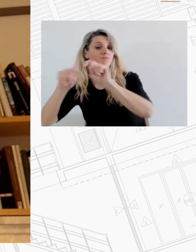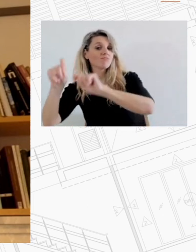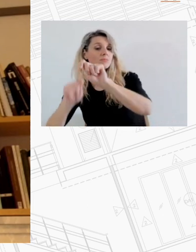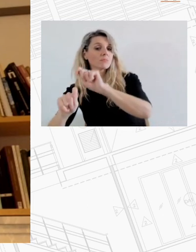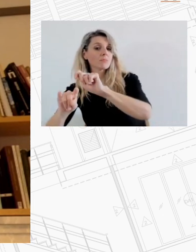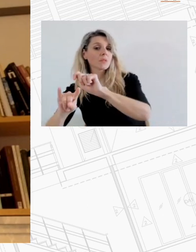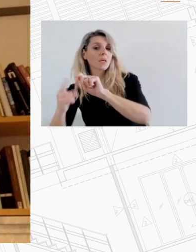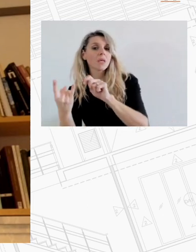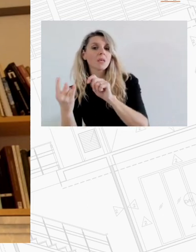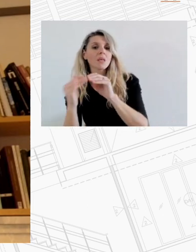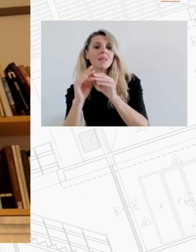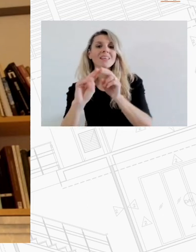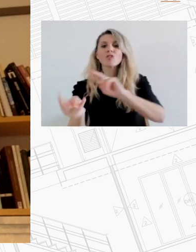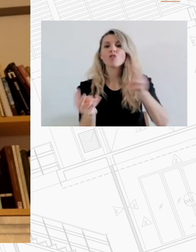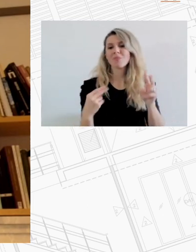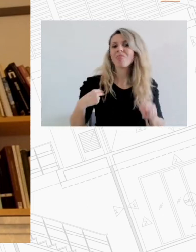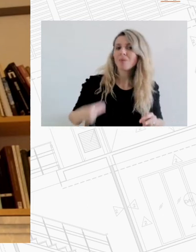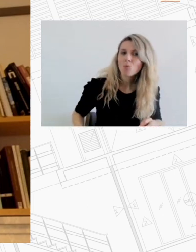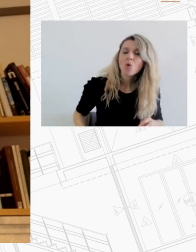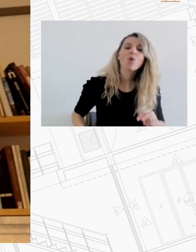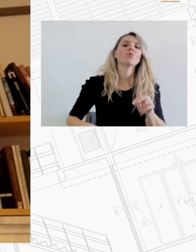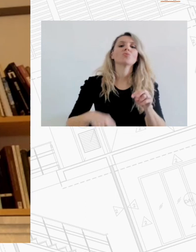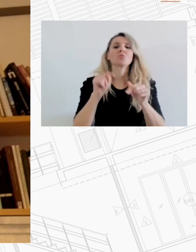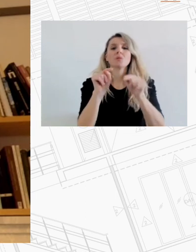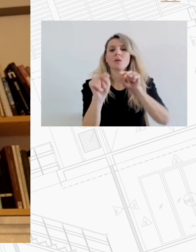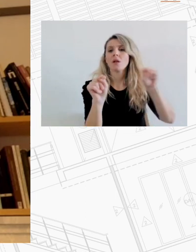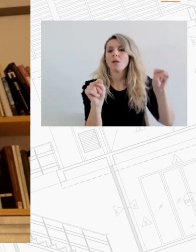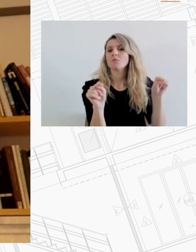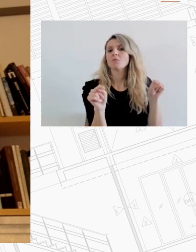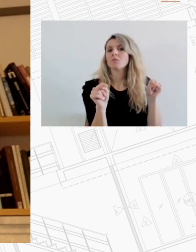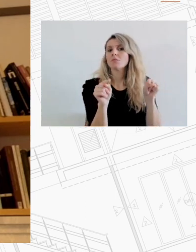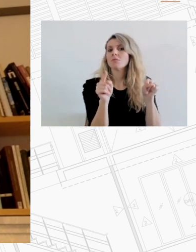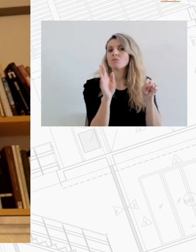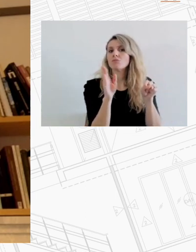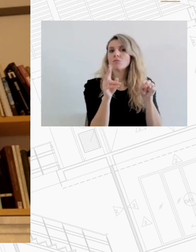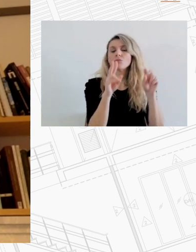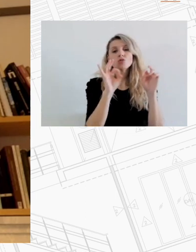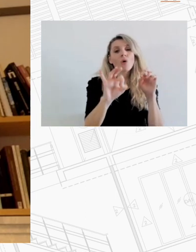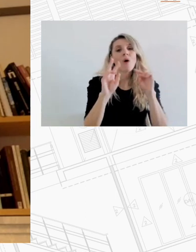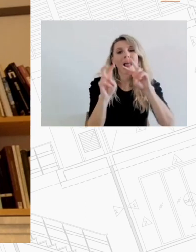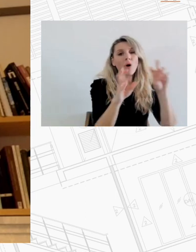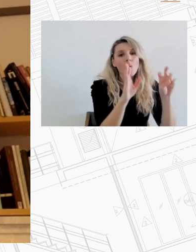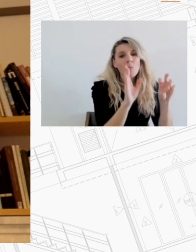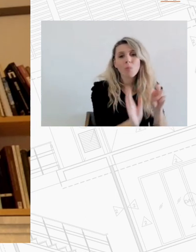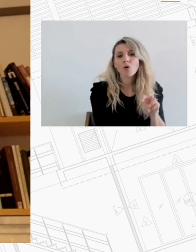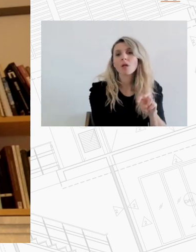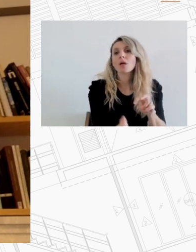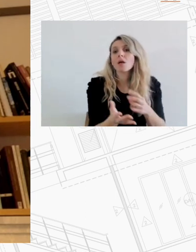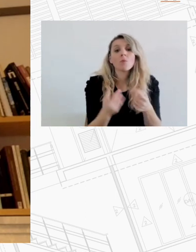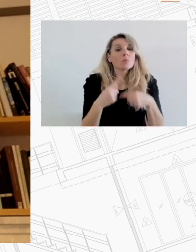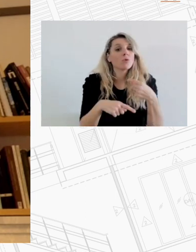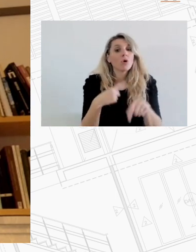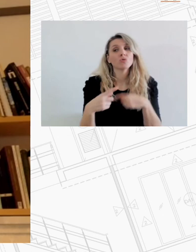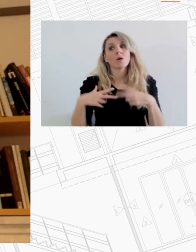οι γειτονιές ή σε χαμηλότερο επίπεδο όπου υπάρχει καλύτερος έλεγχος το πετσίρκ αυτό που λένε